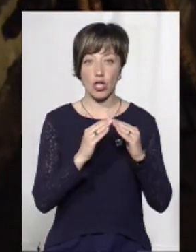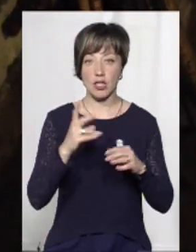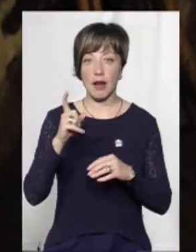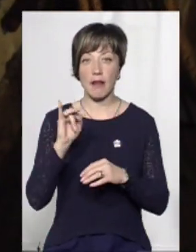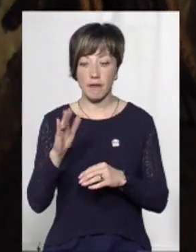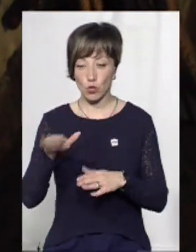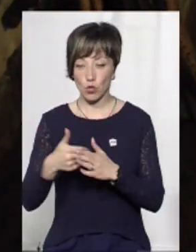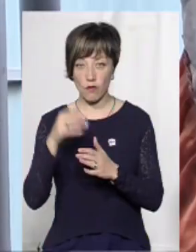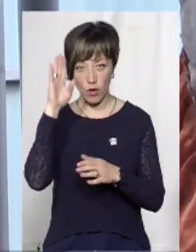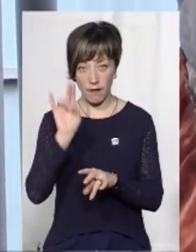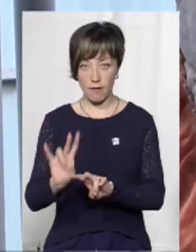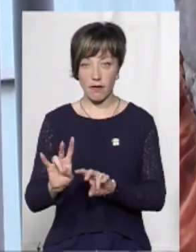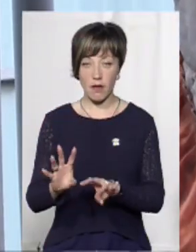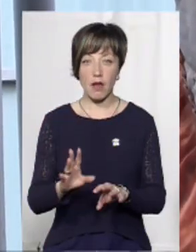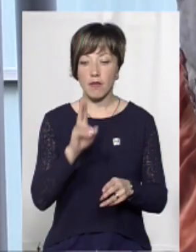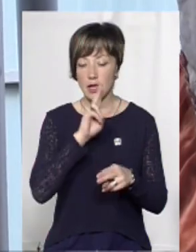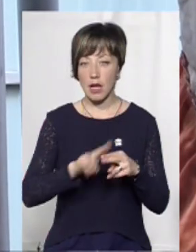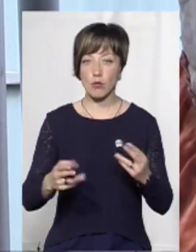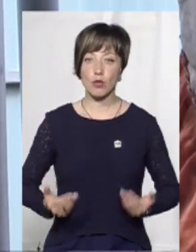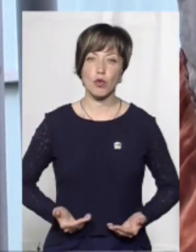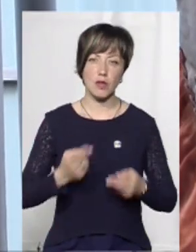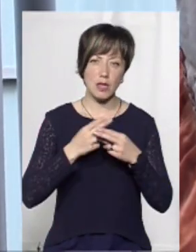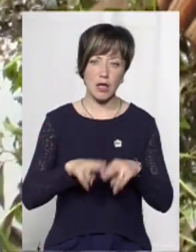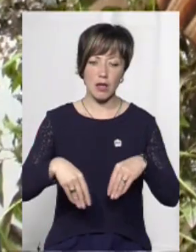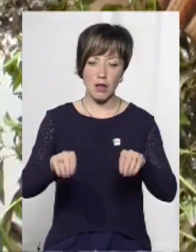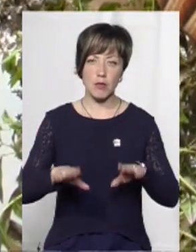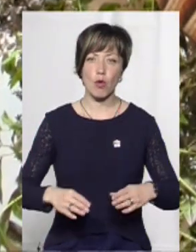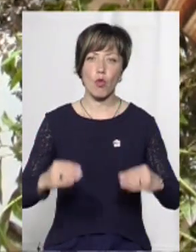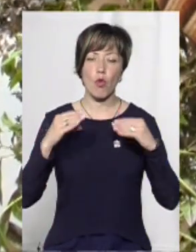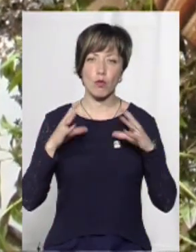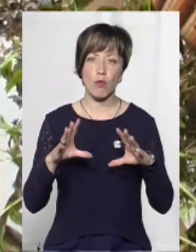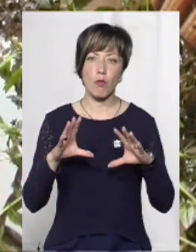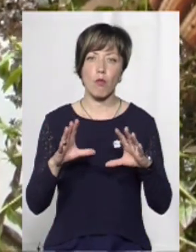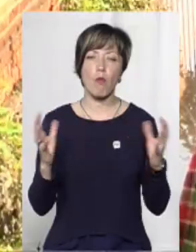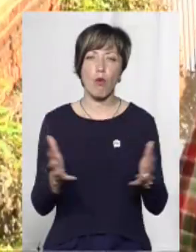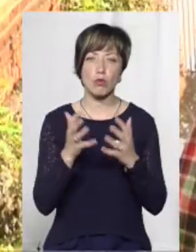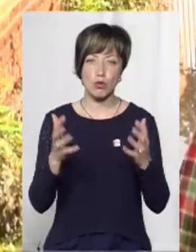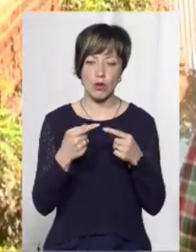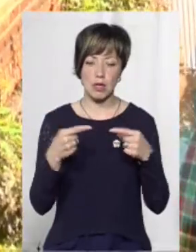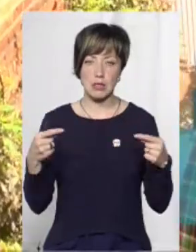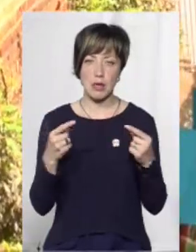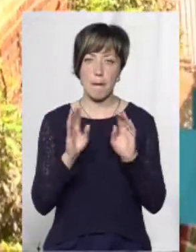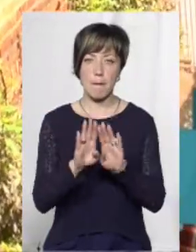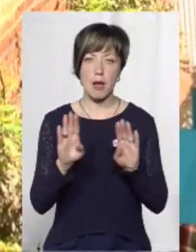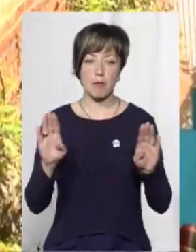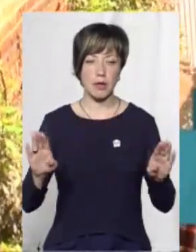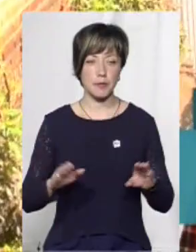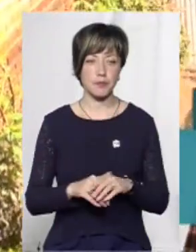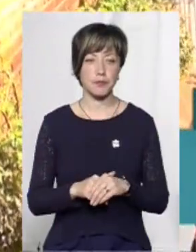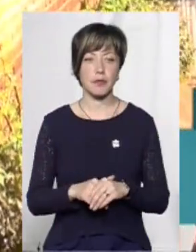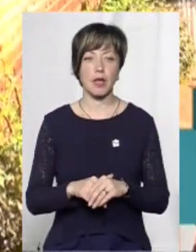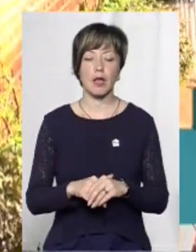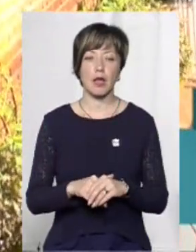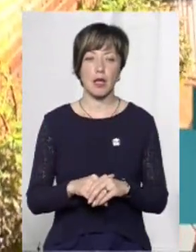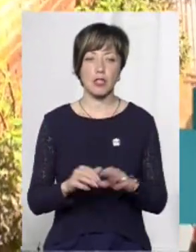вода. Чоловік каже, втратив чимало побутової техніки, килимів, ковдр, подушок, не відновити і меблі. Дівани, шкафи,